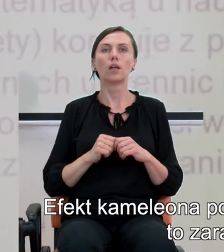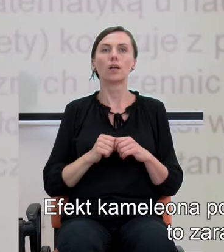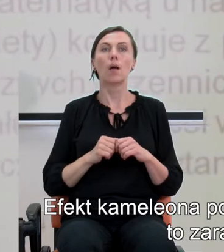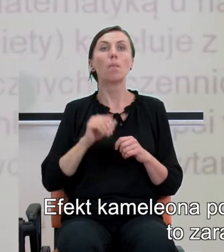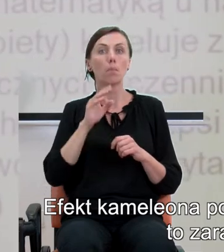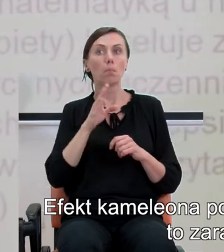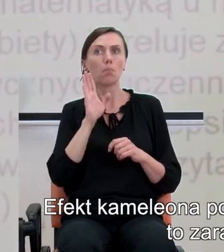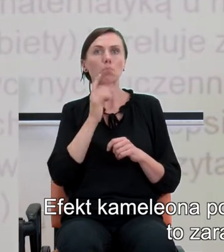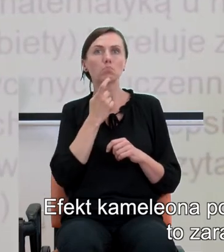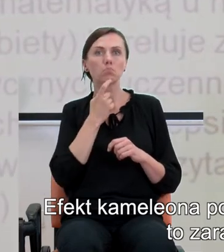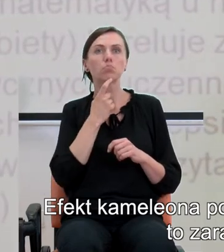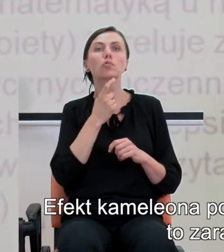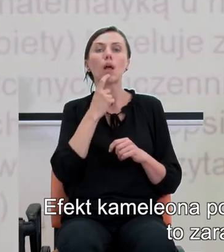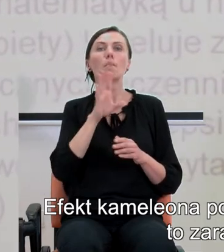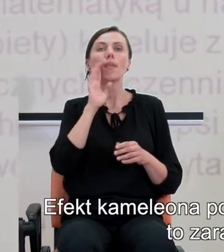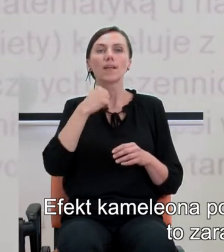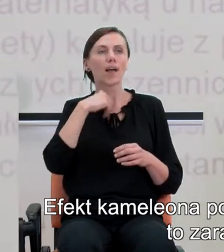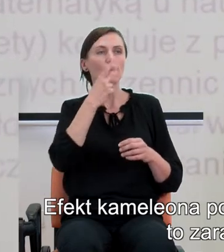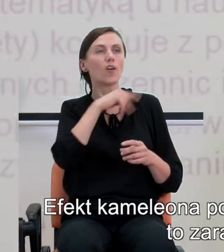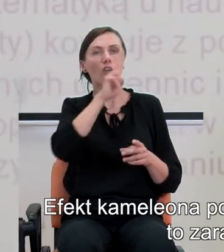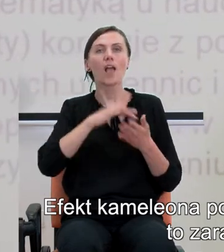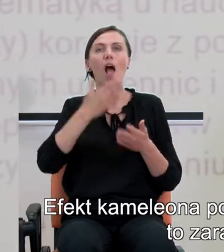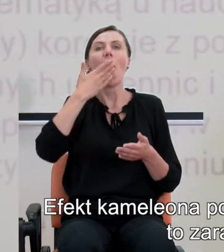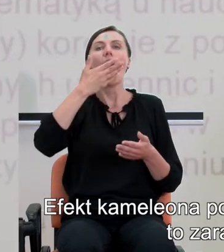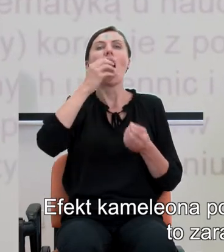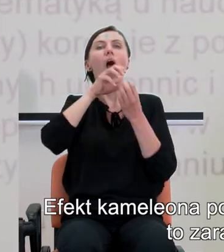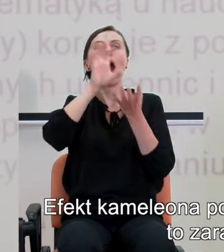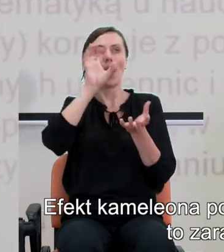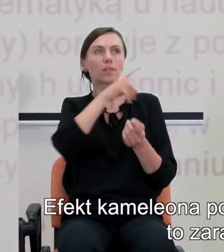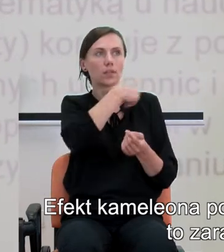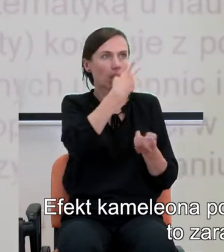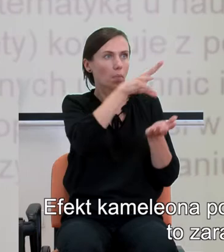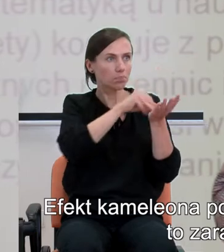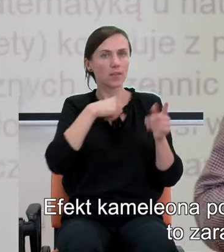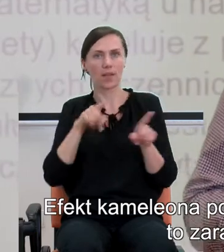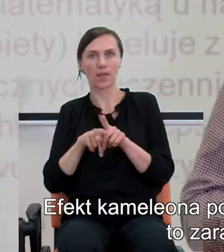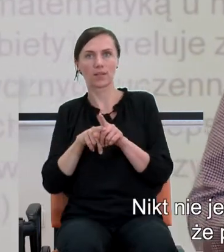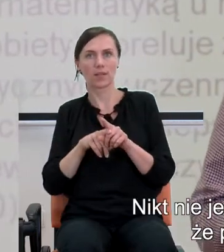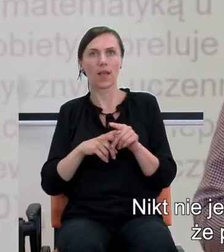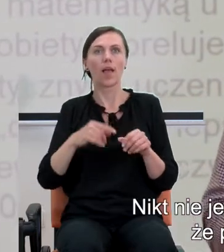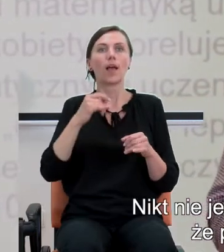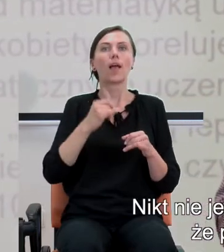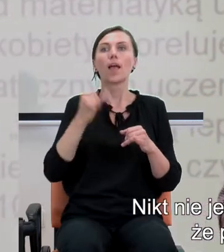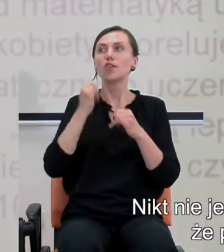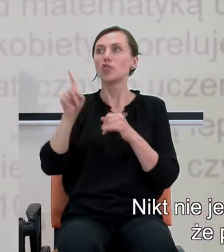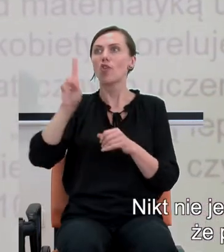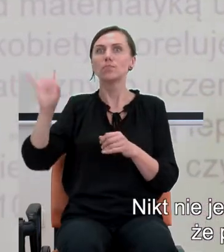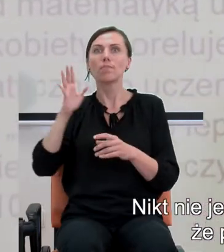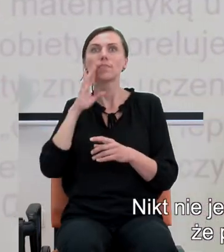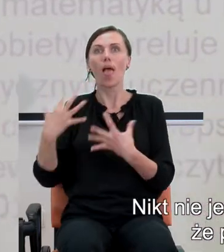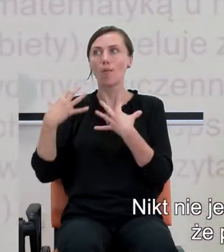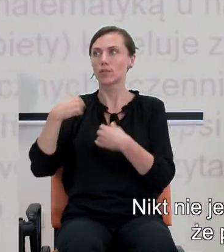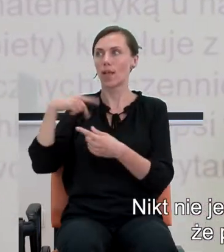że podobnie jak zarażamy się ziewaniem, to zarażamy się emocjami, rezonujemy ze sobą. nikt nie jest samotną wyspą